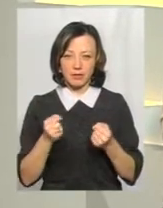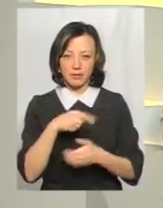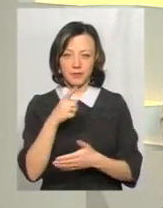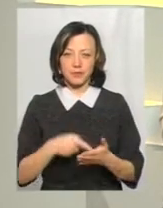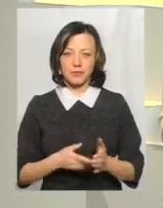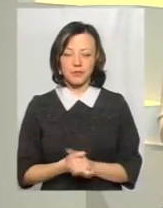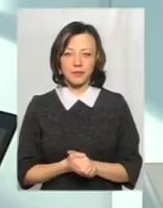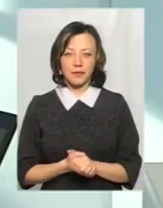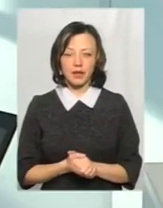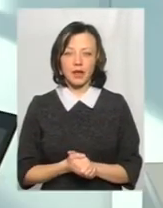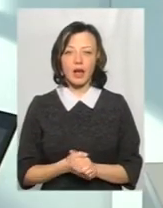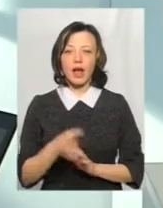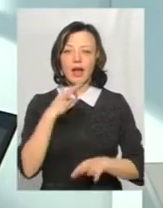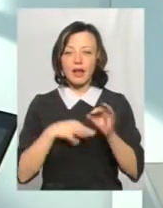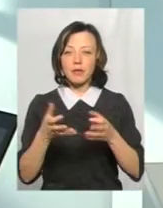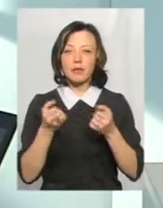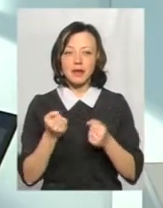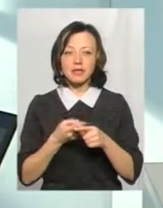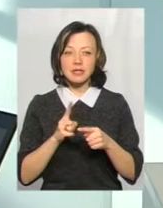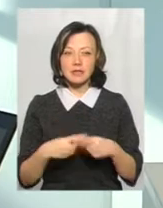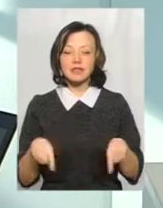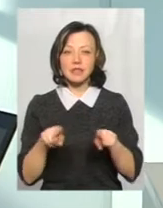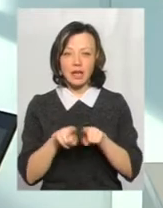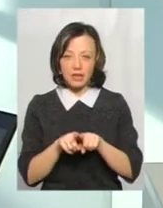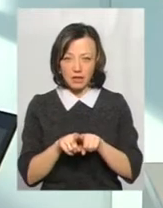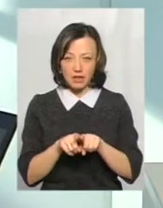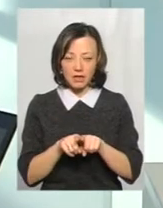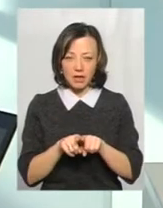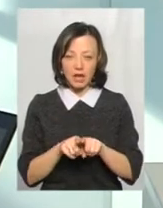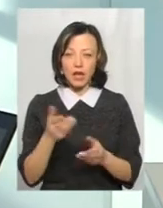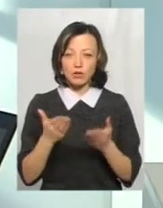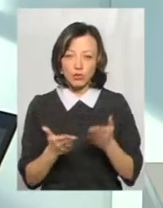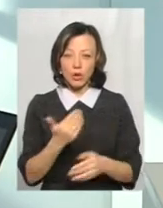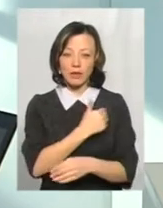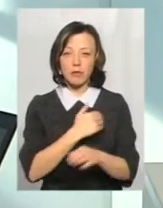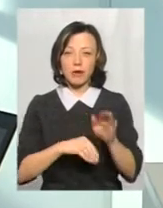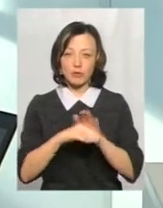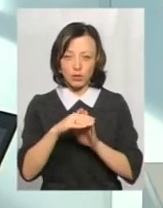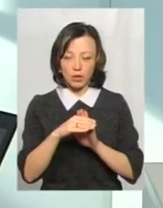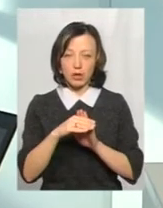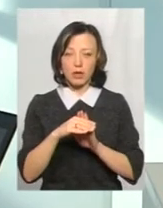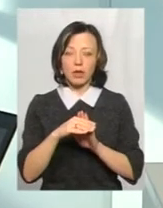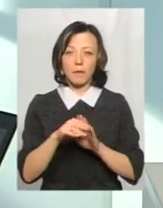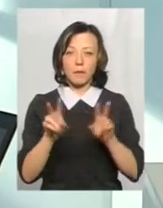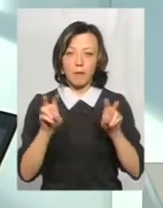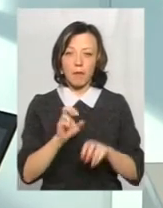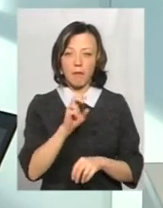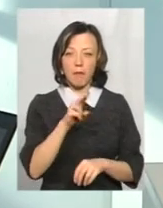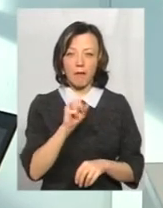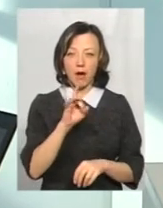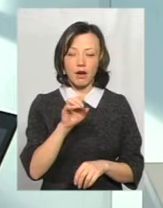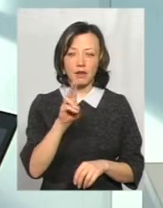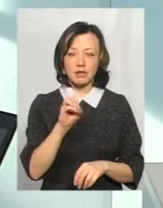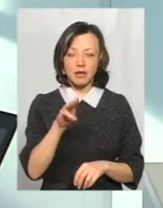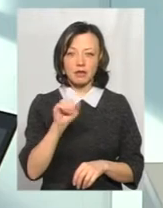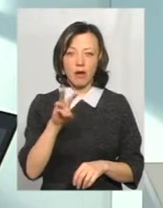ж таки? Які ліки потрібно приймати? Це все-таки, якщо є температура, препарати парацетамол,